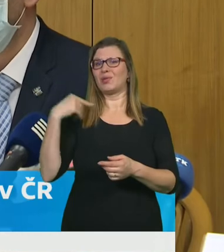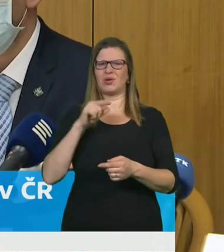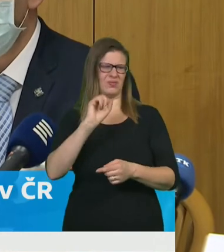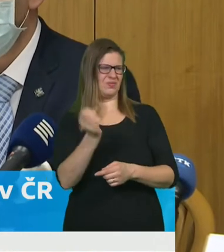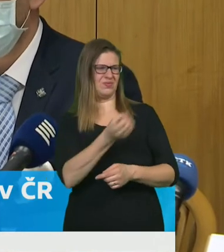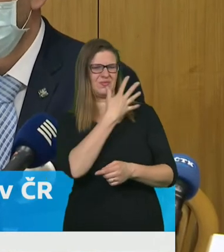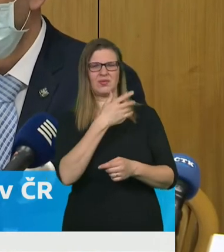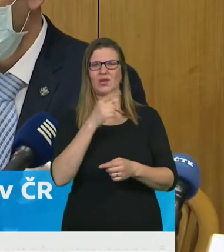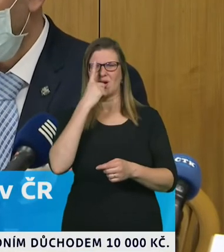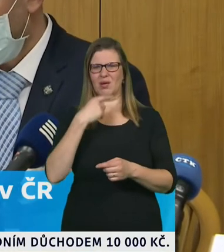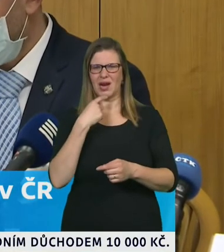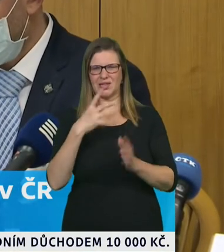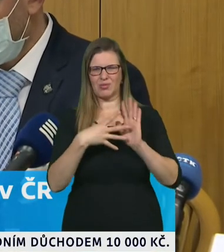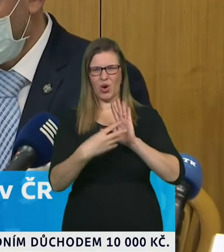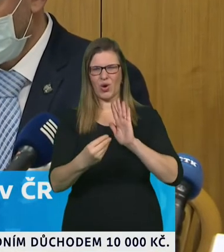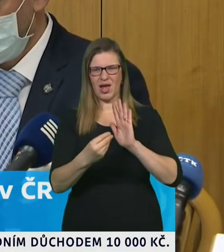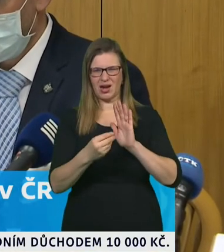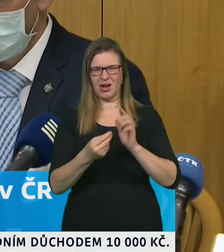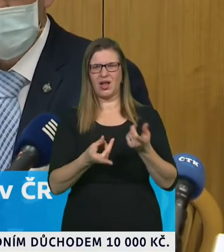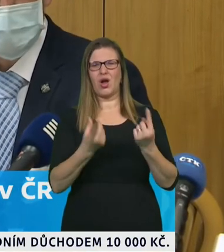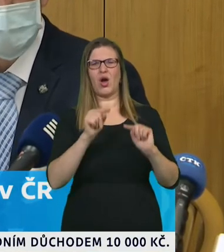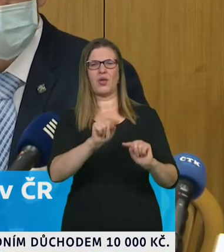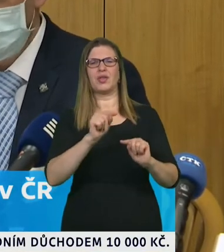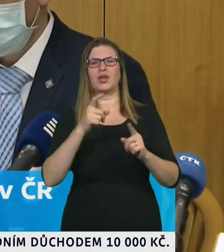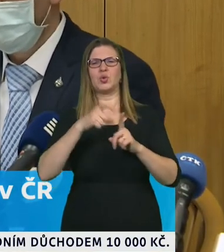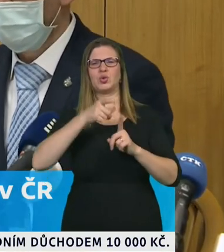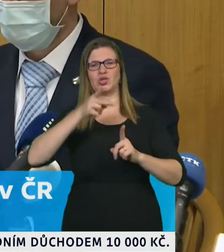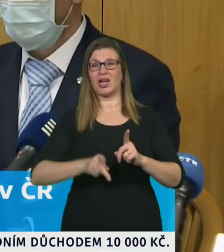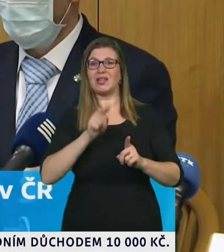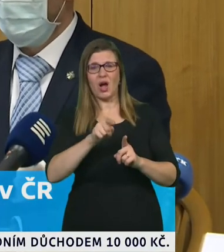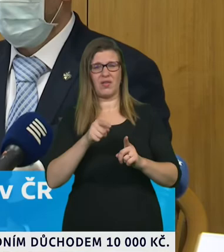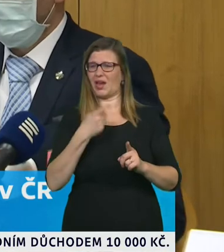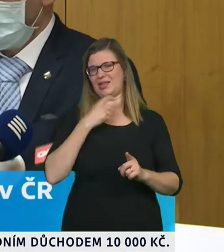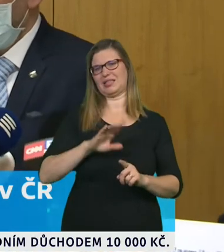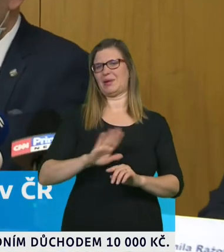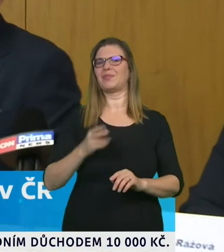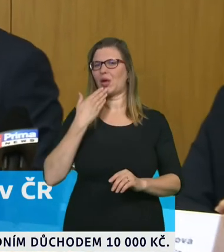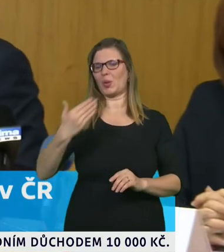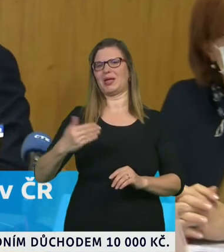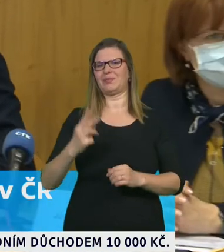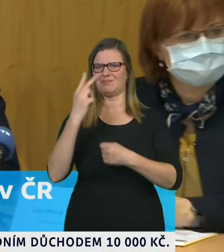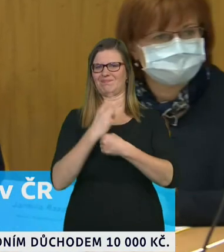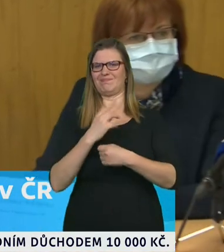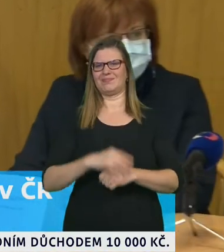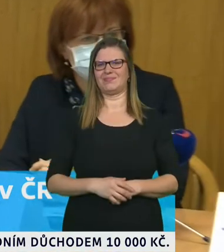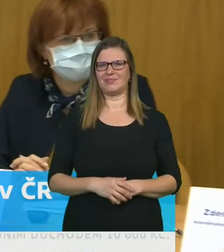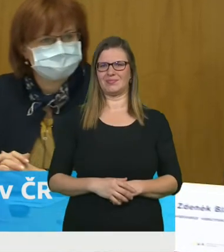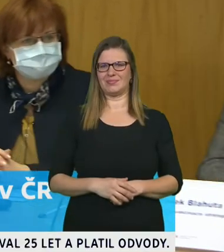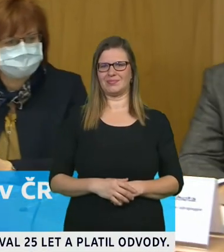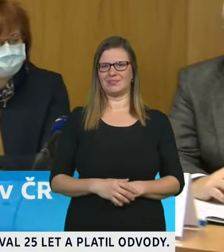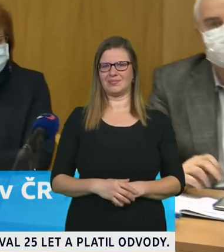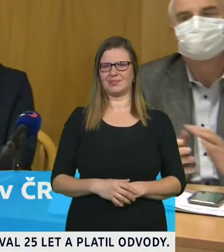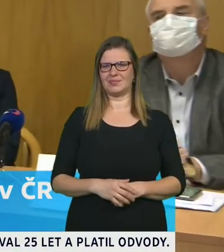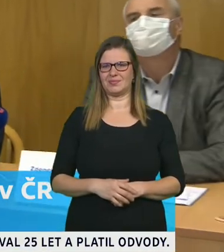posledním modelu pana profesora Duška děkuji vám za pozornost nyní prostor pro vaše dotazy vzhledem k tomu že máme